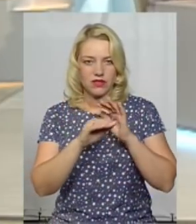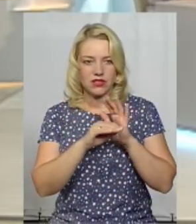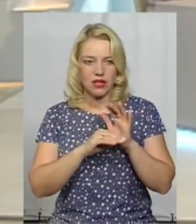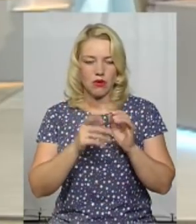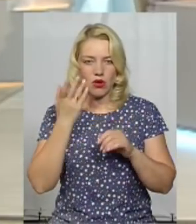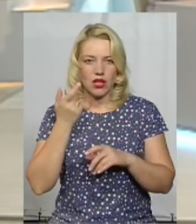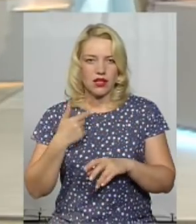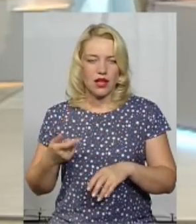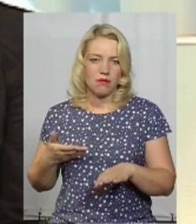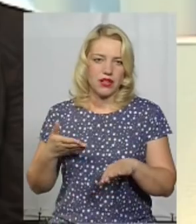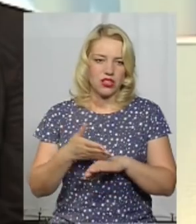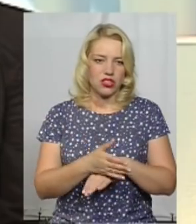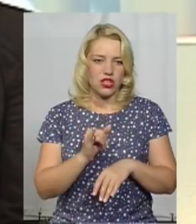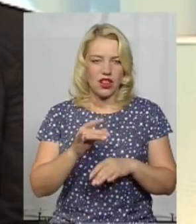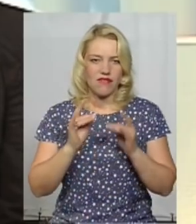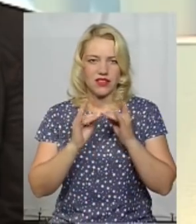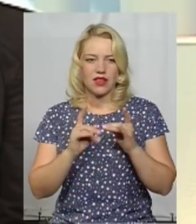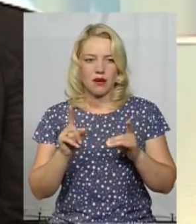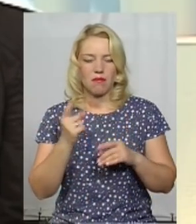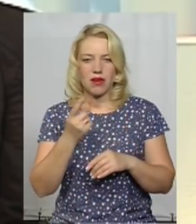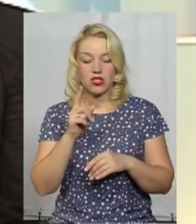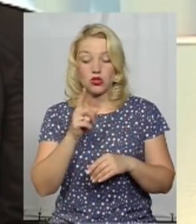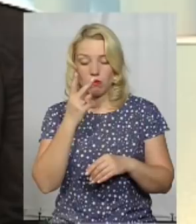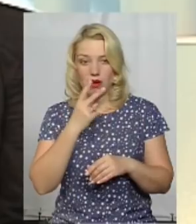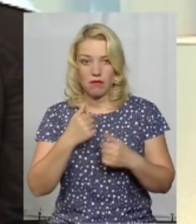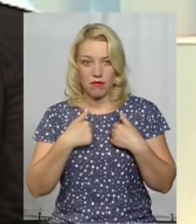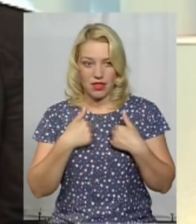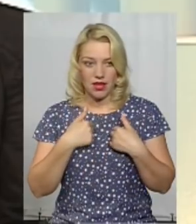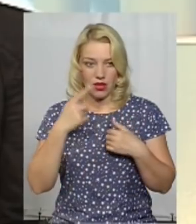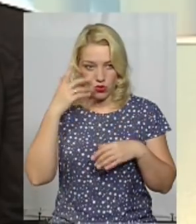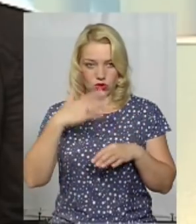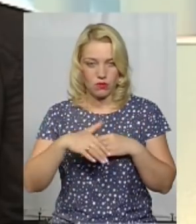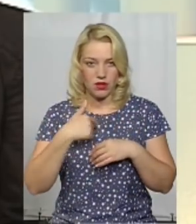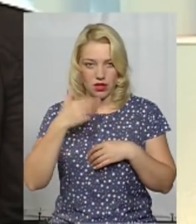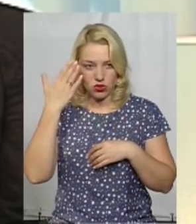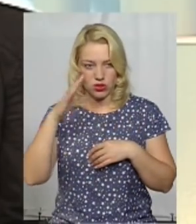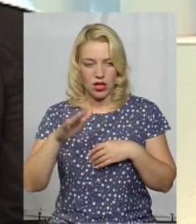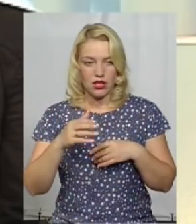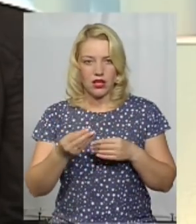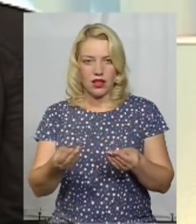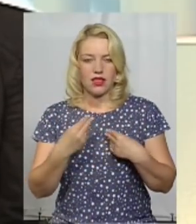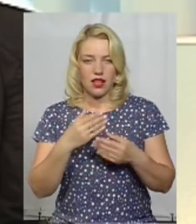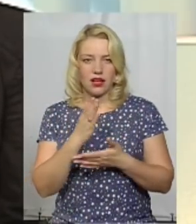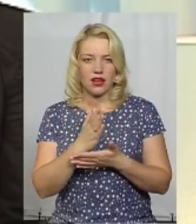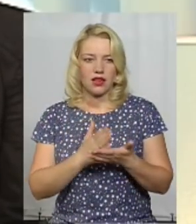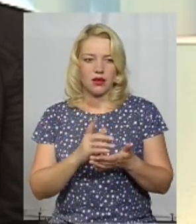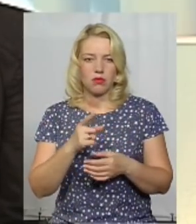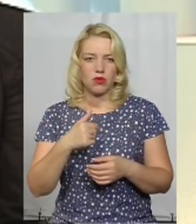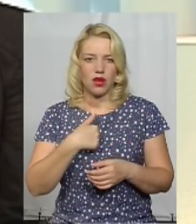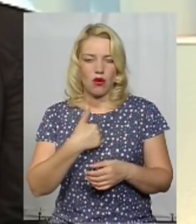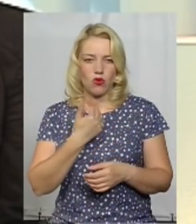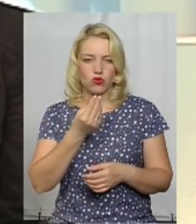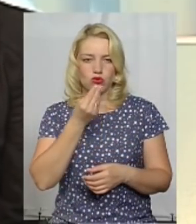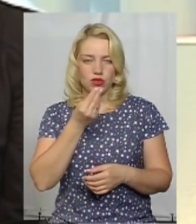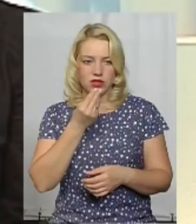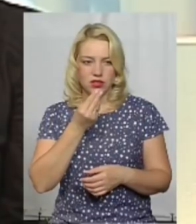психоанурологічний інтернат, вони перші, бачивши мене, розуміли, що я хтось чужа, знайдував, вони кричали, «Дай хліба, бо я хочу їсти».